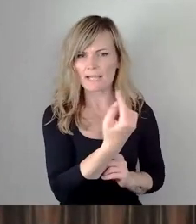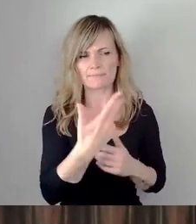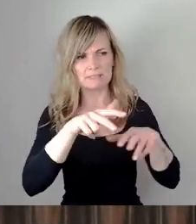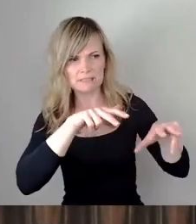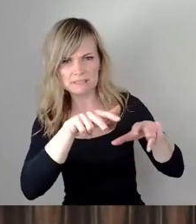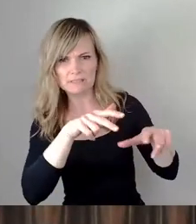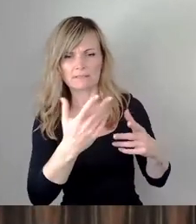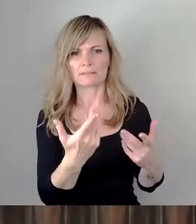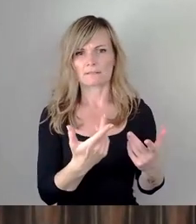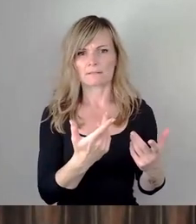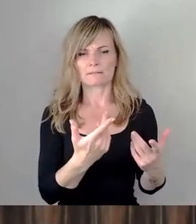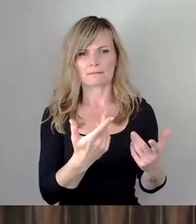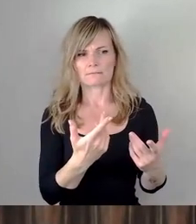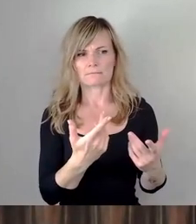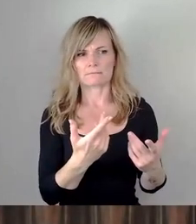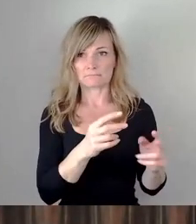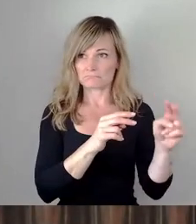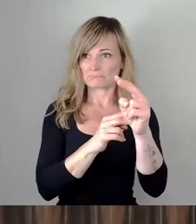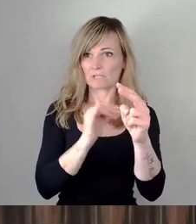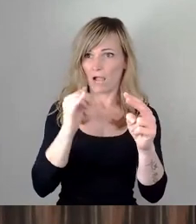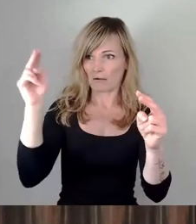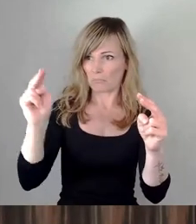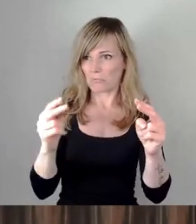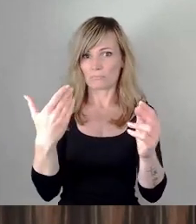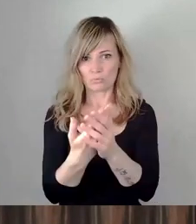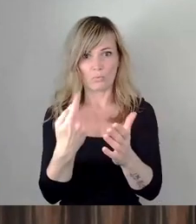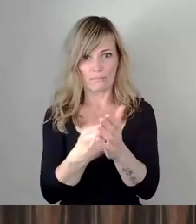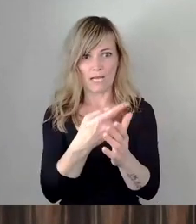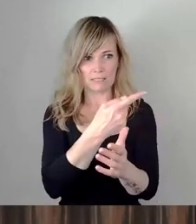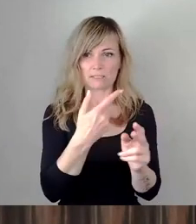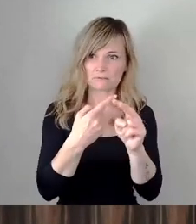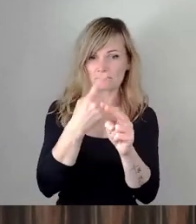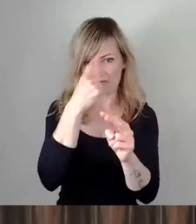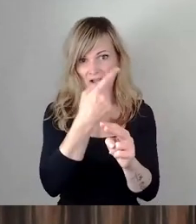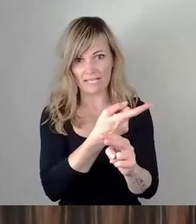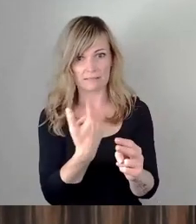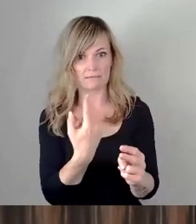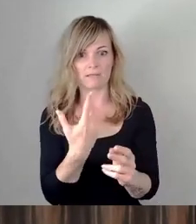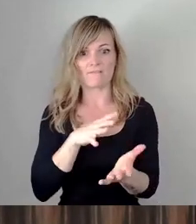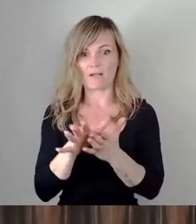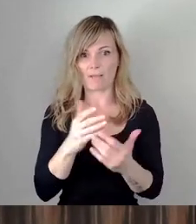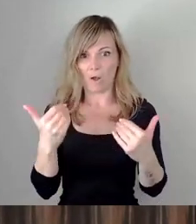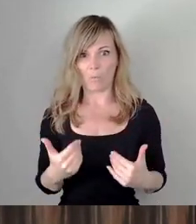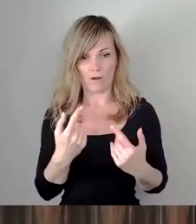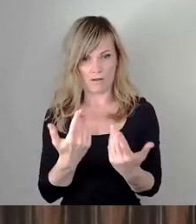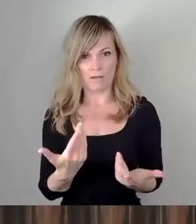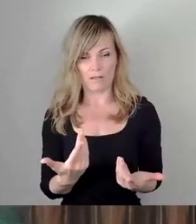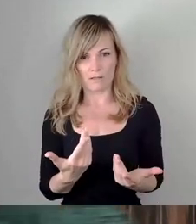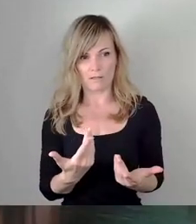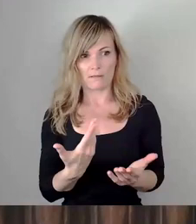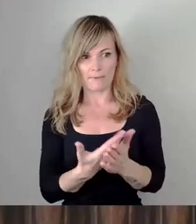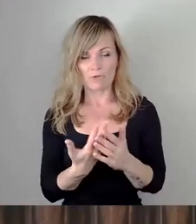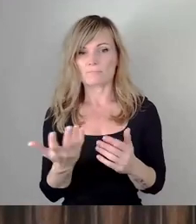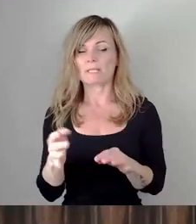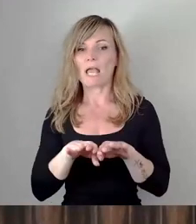schließt davor ja auch nicht die Augen. Also beispielsweise für den Verbraucher, der also von der Sachsenenergie Erdgas für seine